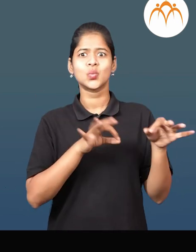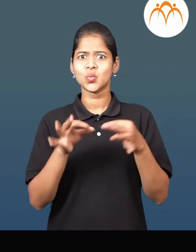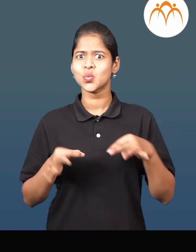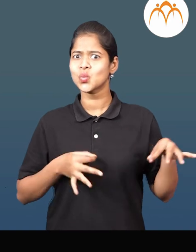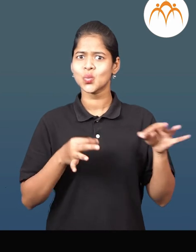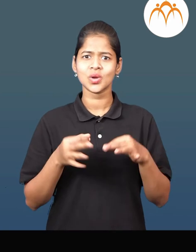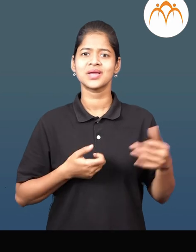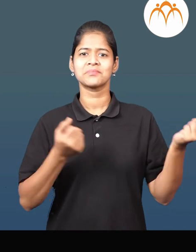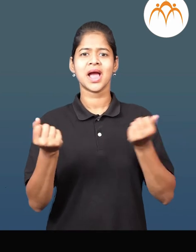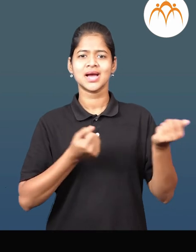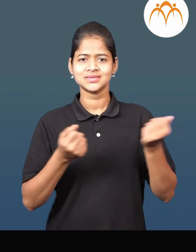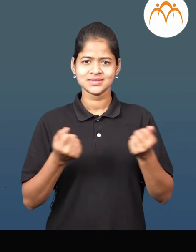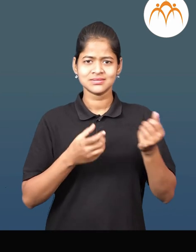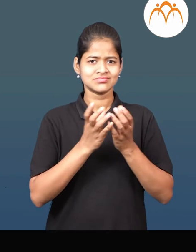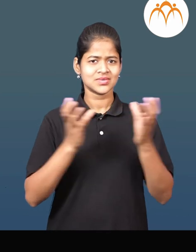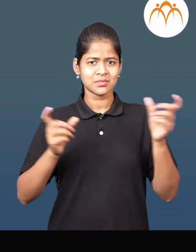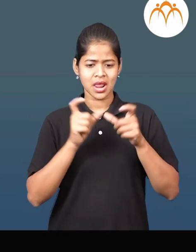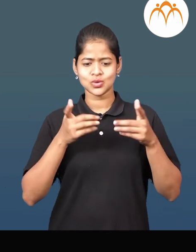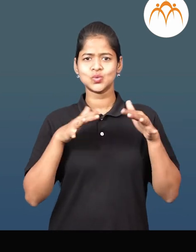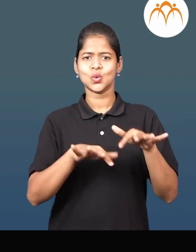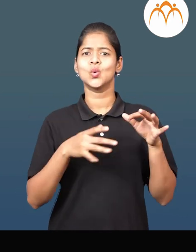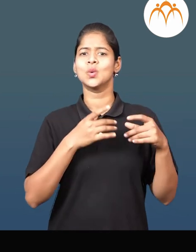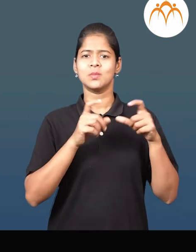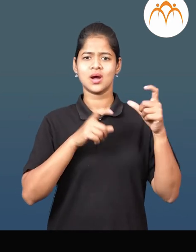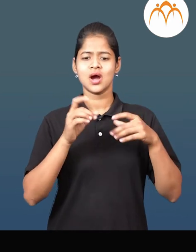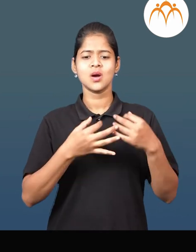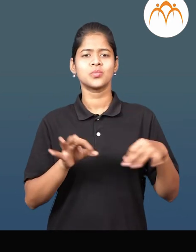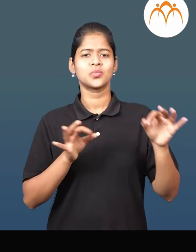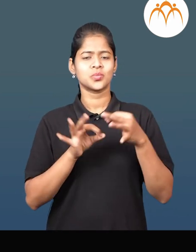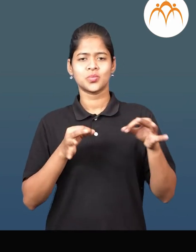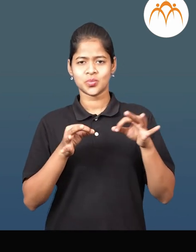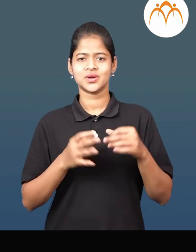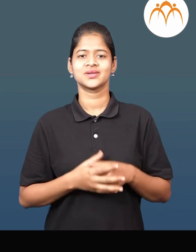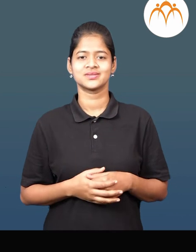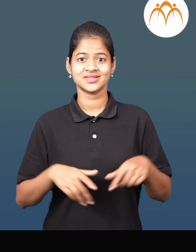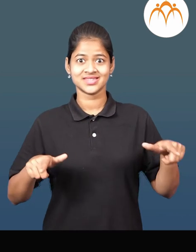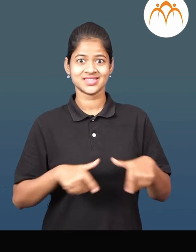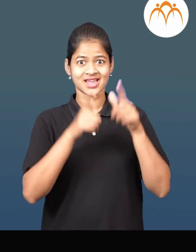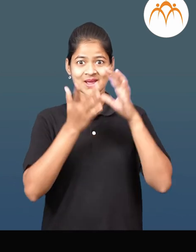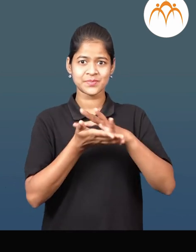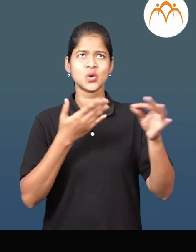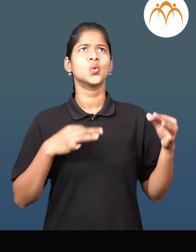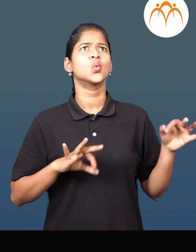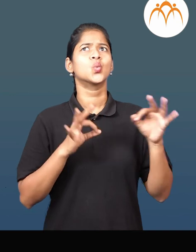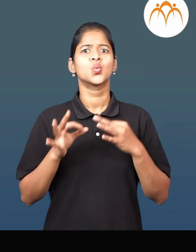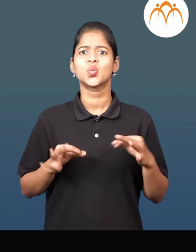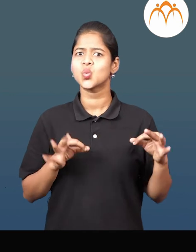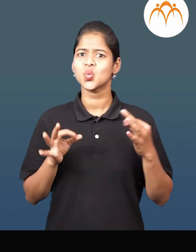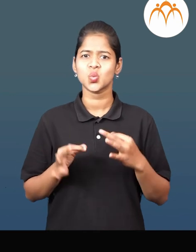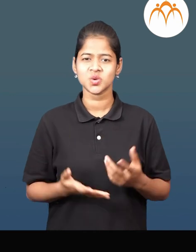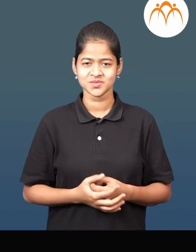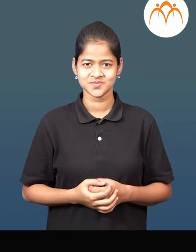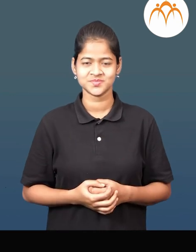बस टॉप वरील सर्व प्रवासी बस मधुन गेले निश्पर्ण व्रुक्ष औंजे